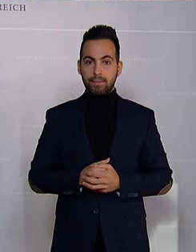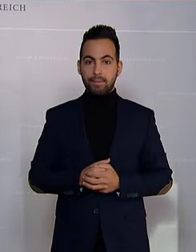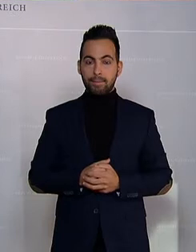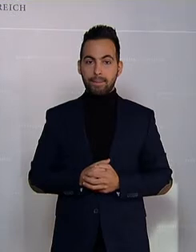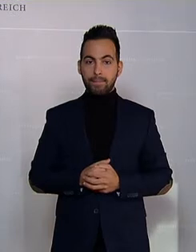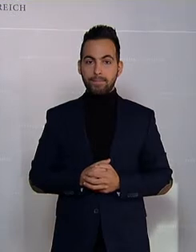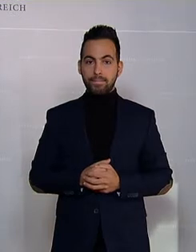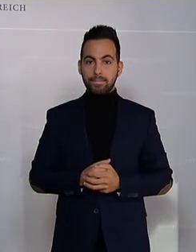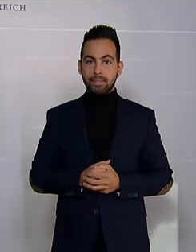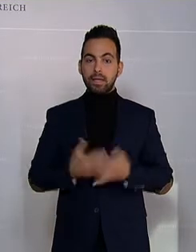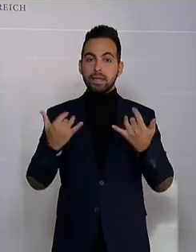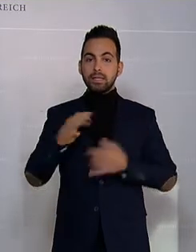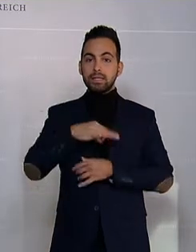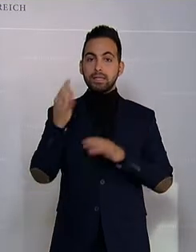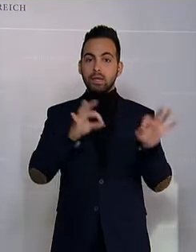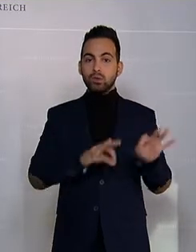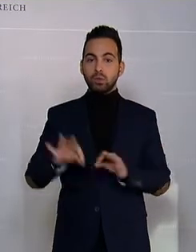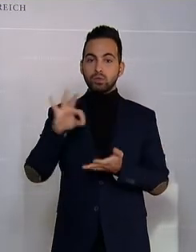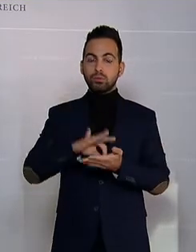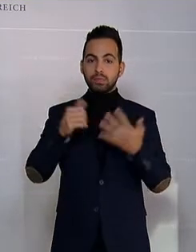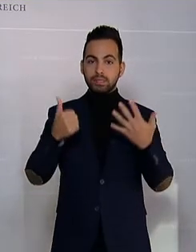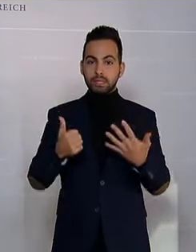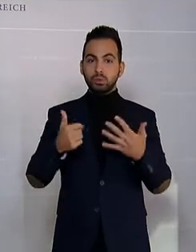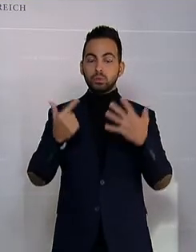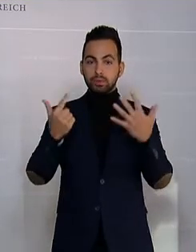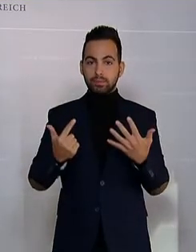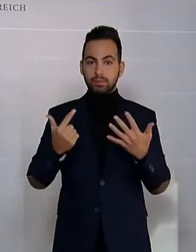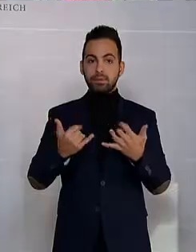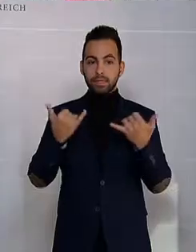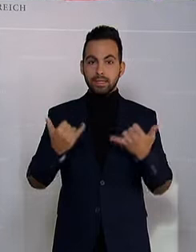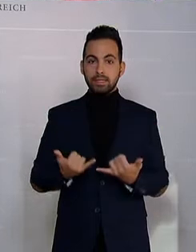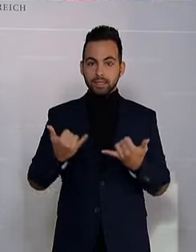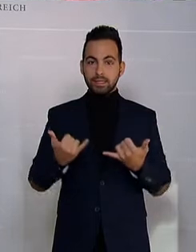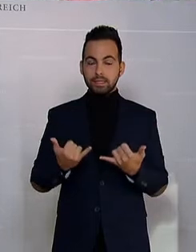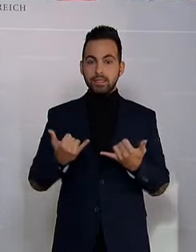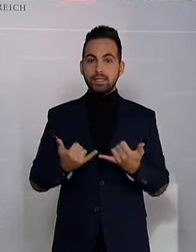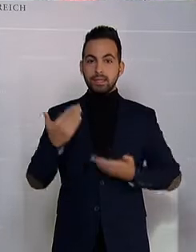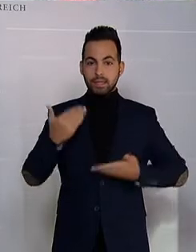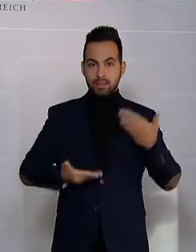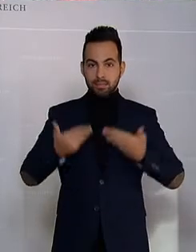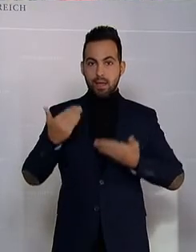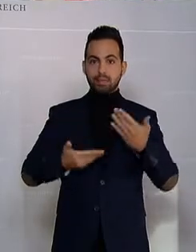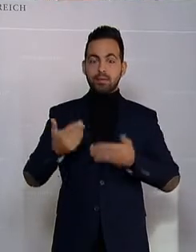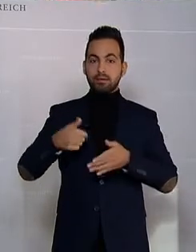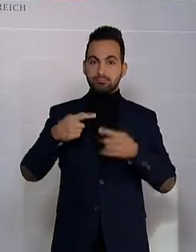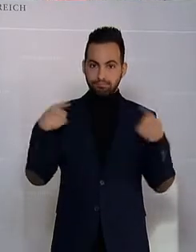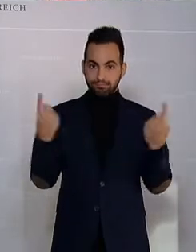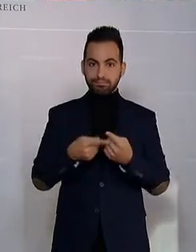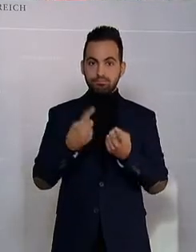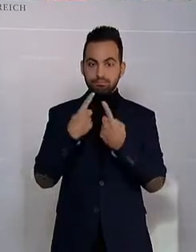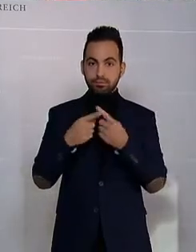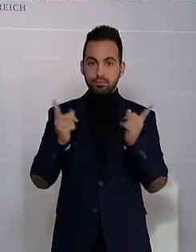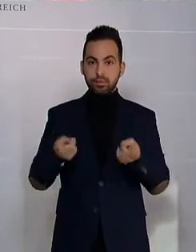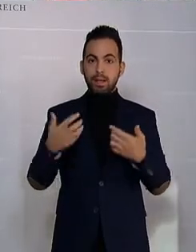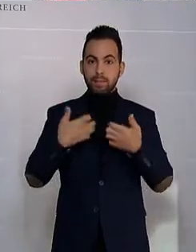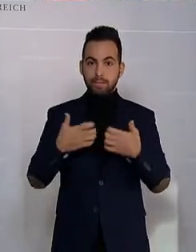Wir kommen zu den Tagesordnungspunkten 6 und 7, über die die Debatte in einem durchgeführt wird. Es sind die